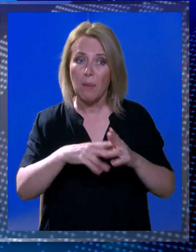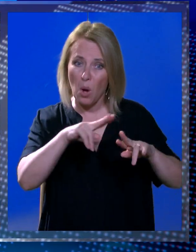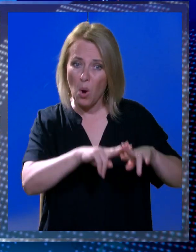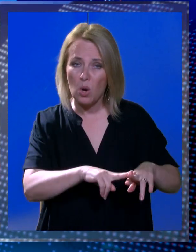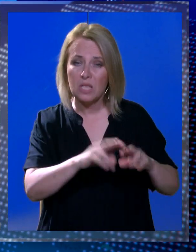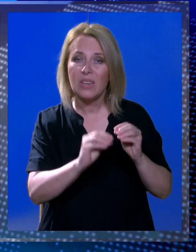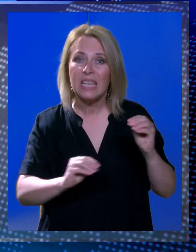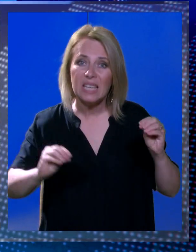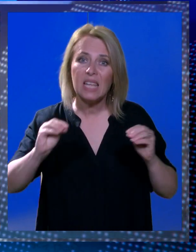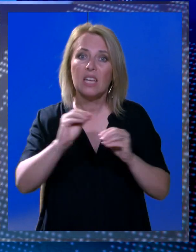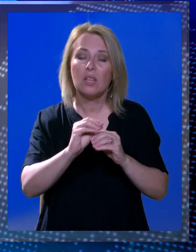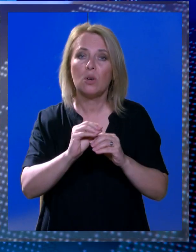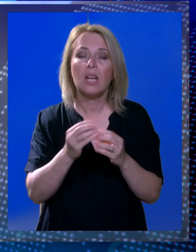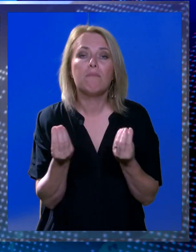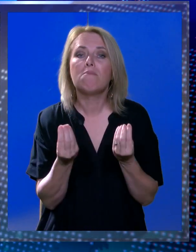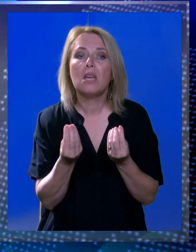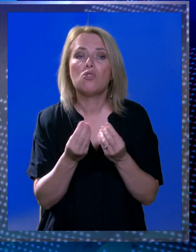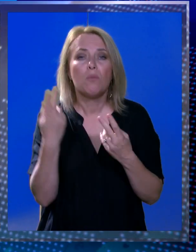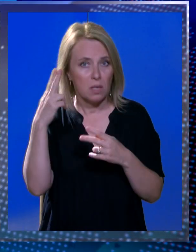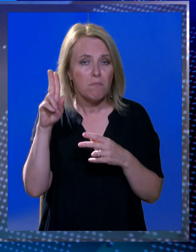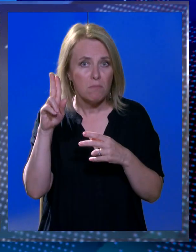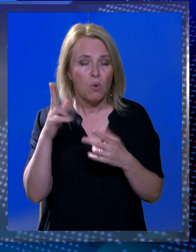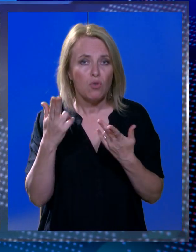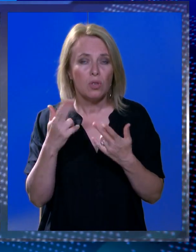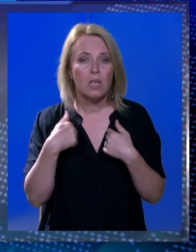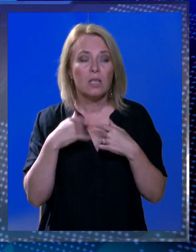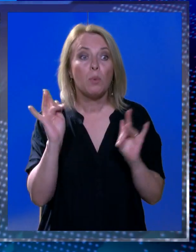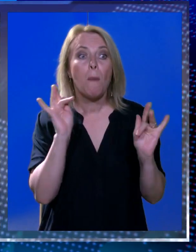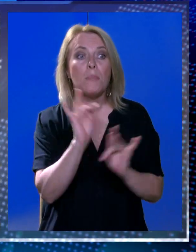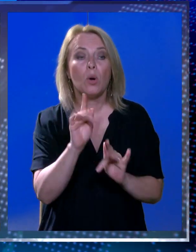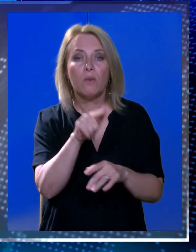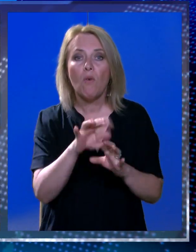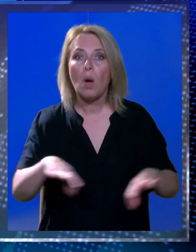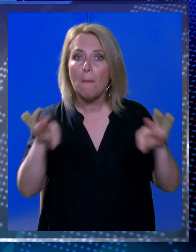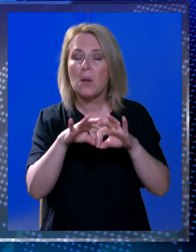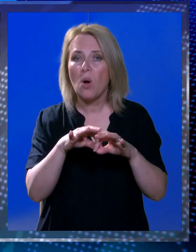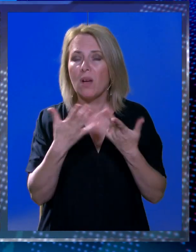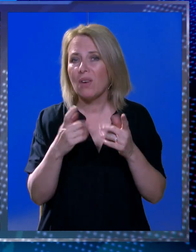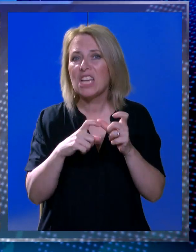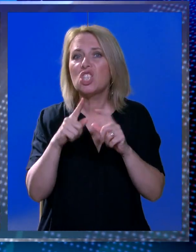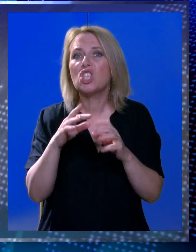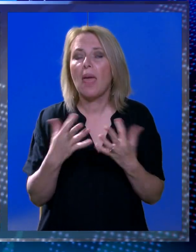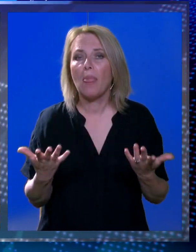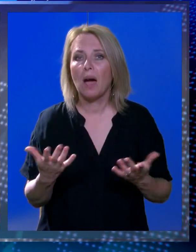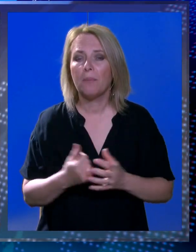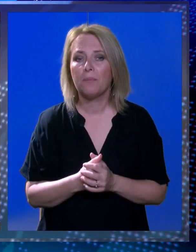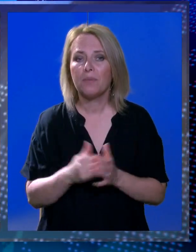trebalo ovo ostaviti, pa na dogradni nešto što bi bilo mogućnosti i tako. Ja sam bio protiv ovog, ovo je šteta isto da